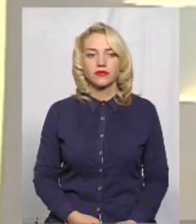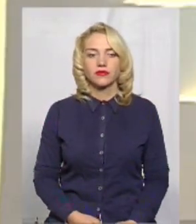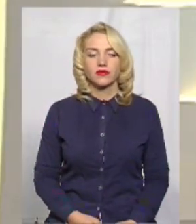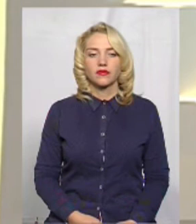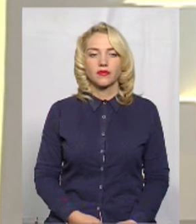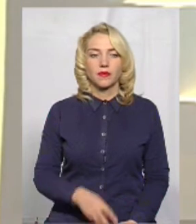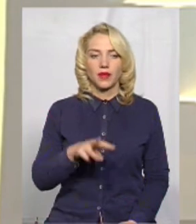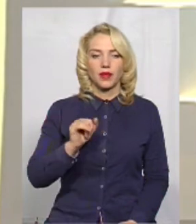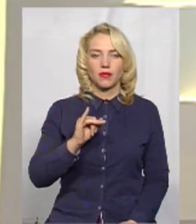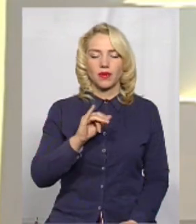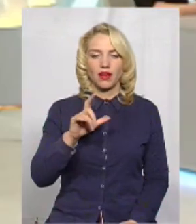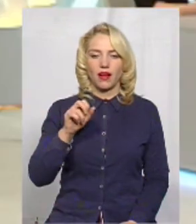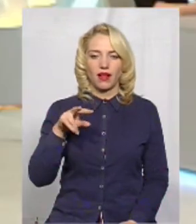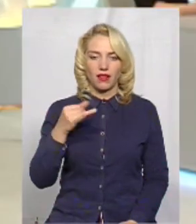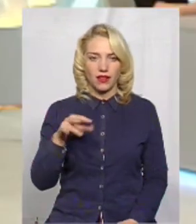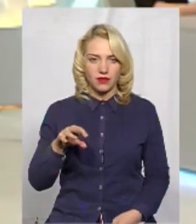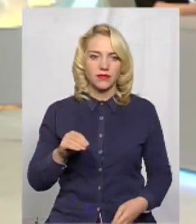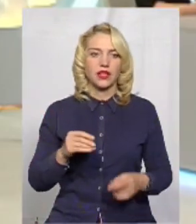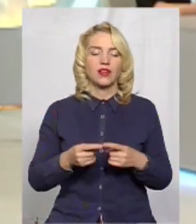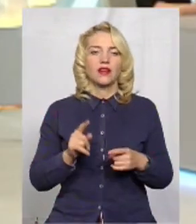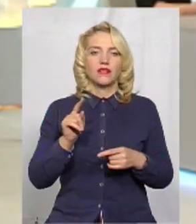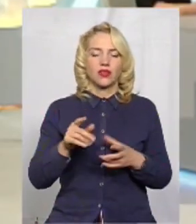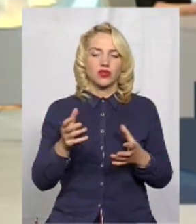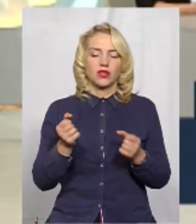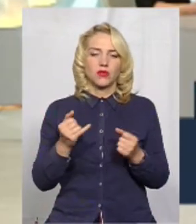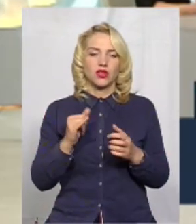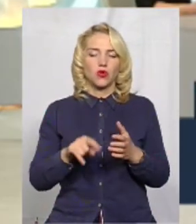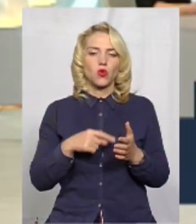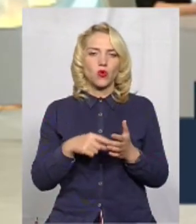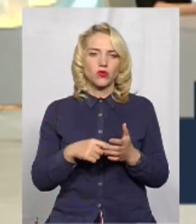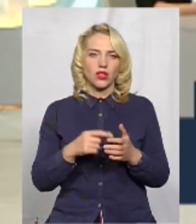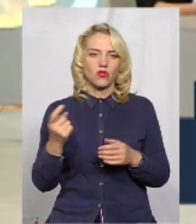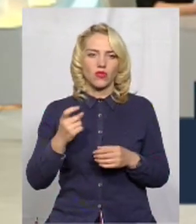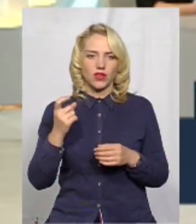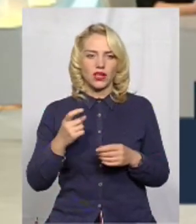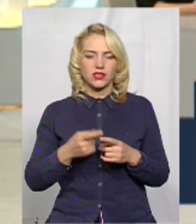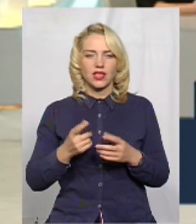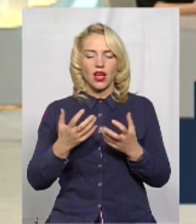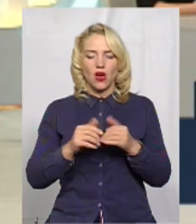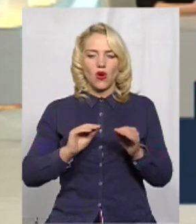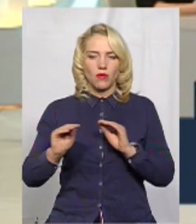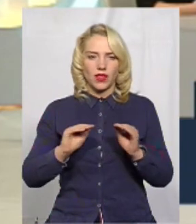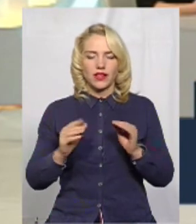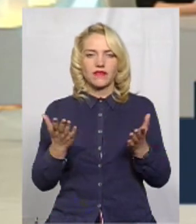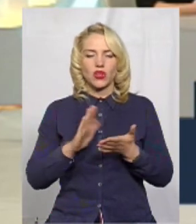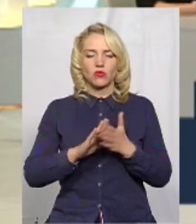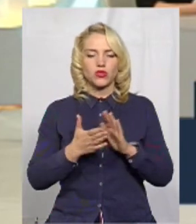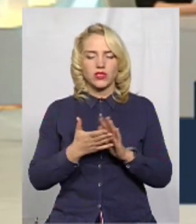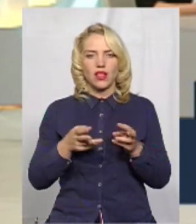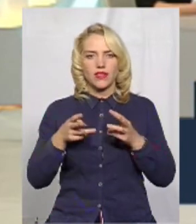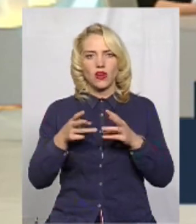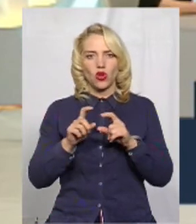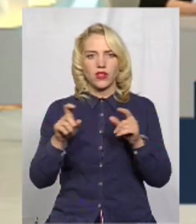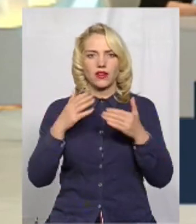Пане Михайле, отож отримали у комунальну власність тепер тепломережі, обладнання в якому стані цієї котельні?